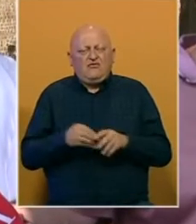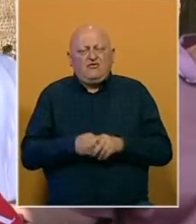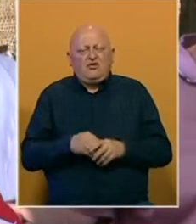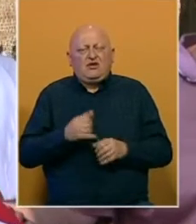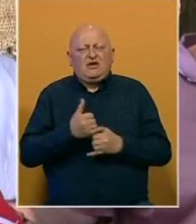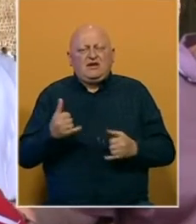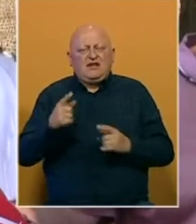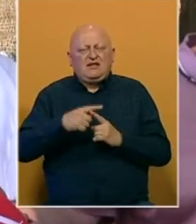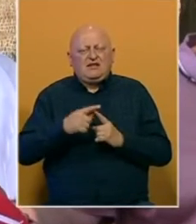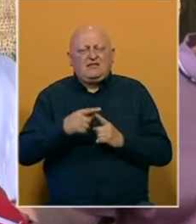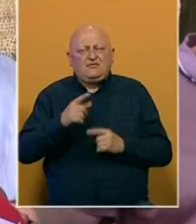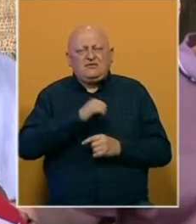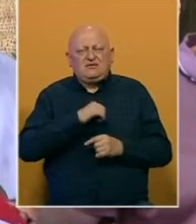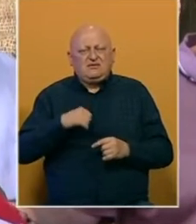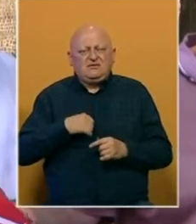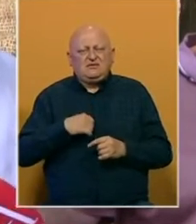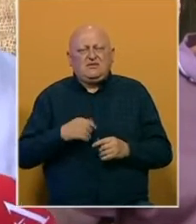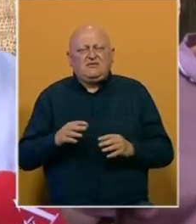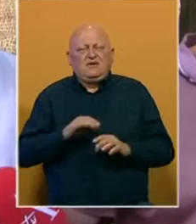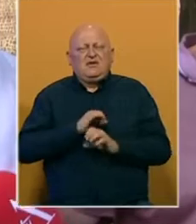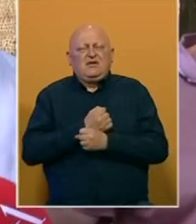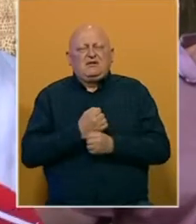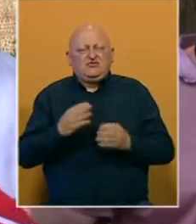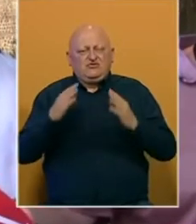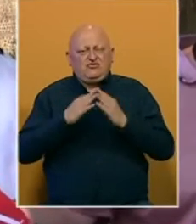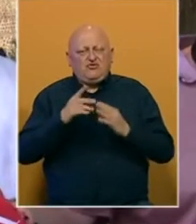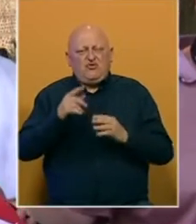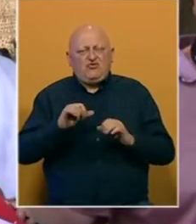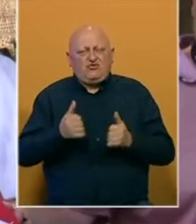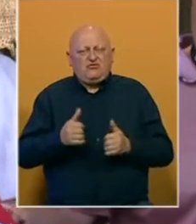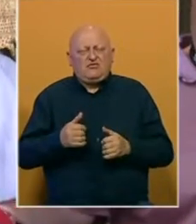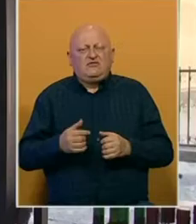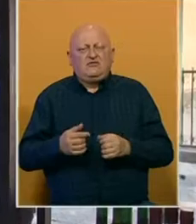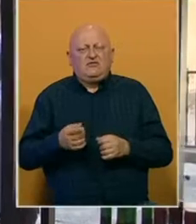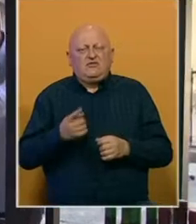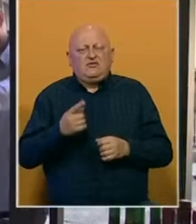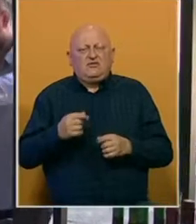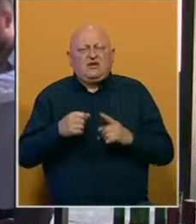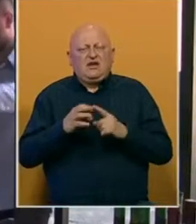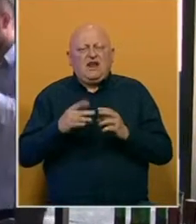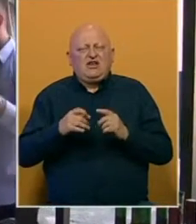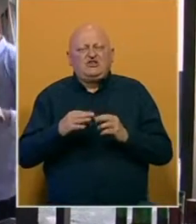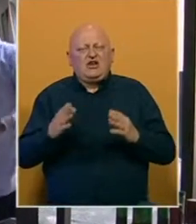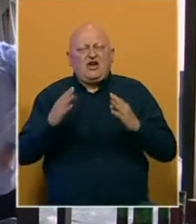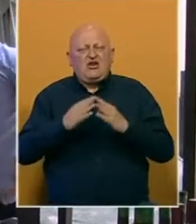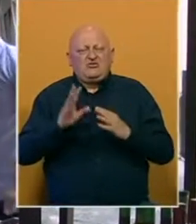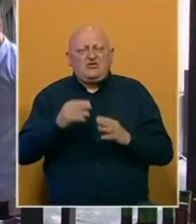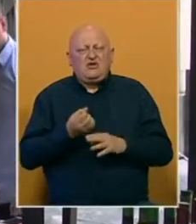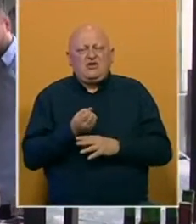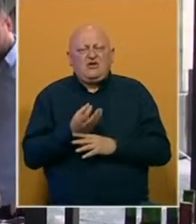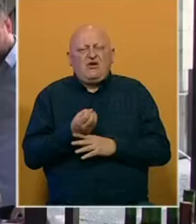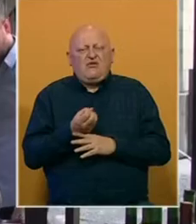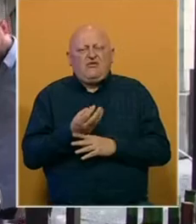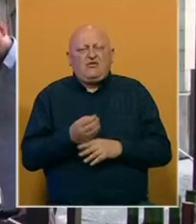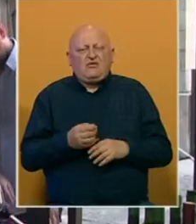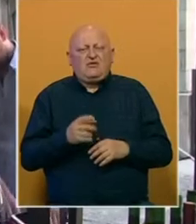Trebinja kad je u pitanju i sam koncept Hercegovačke kuće. Ono što jeste definitivno pojava jeste i krajiška kuća. Evo, imamo informaciju da će